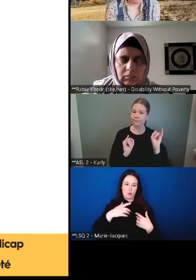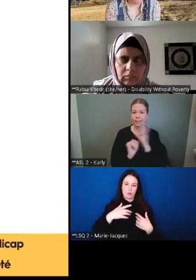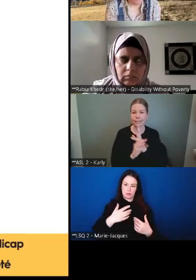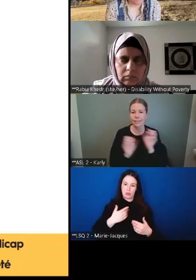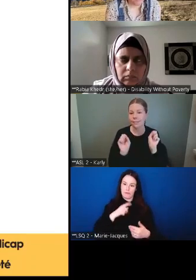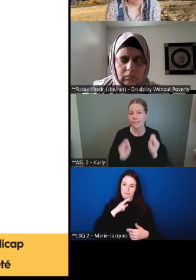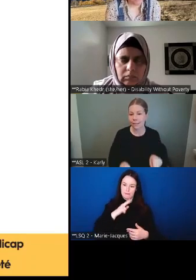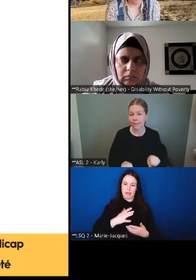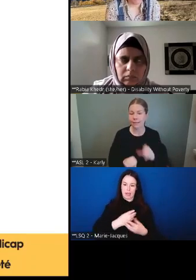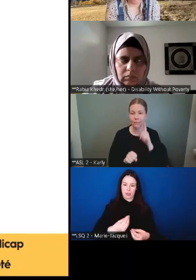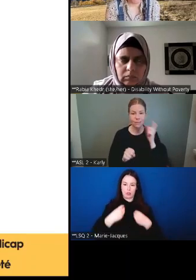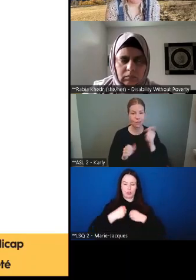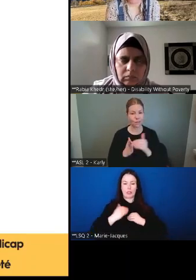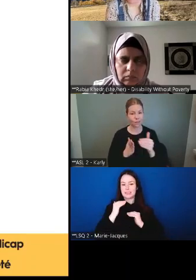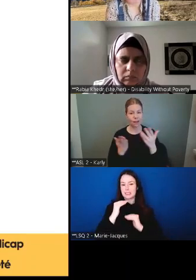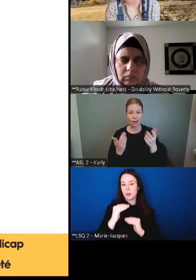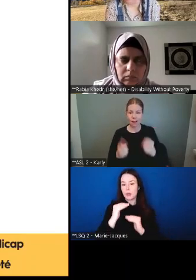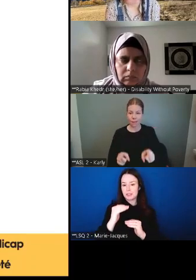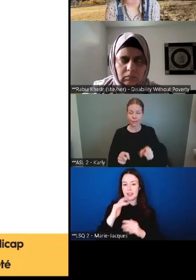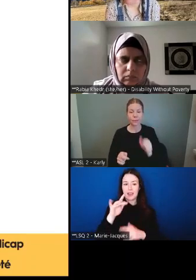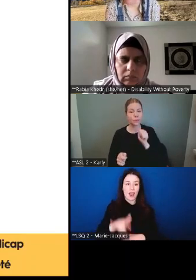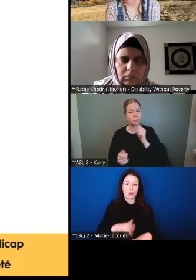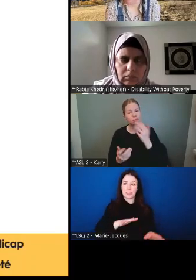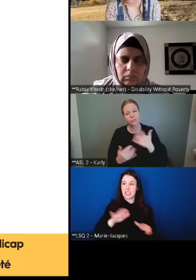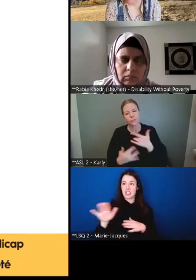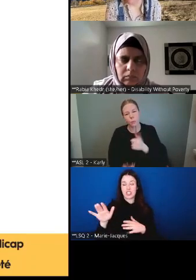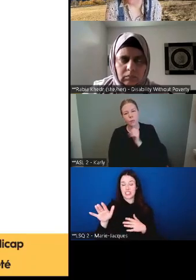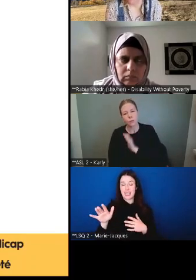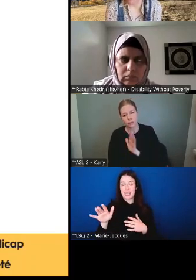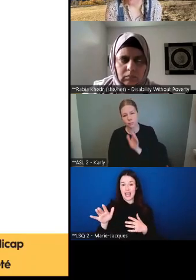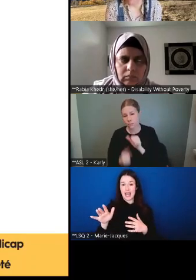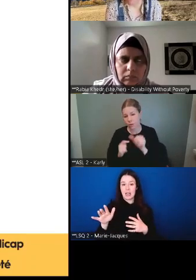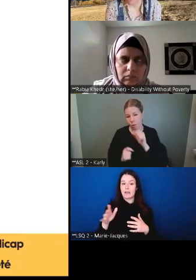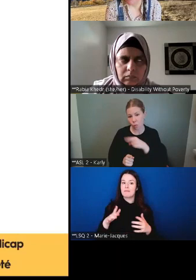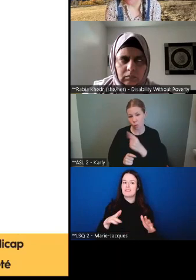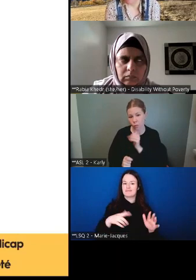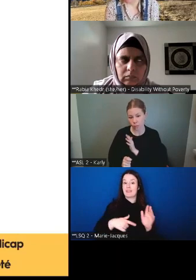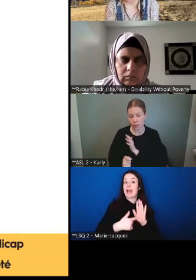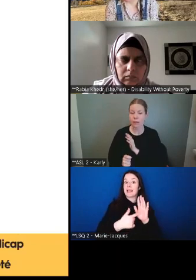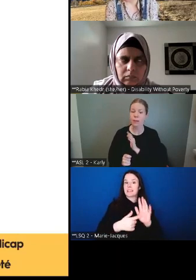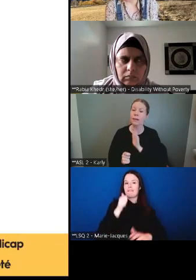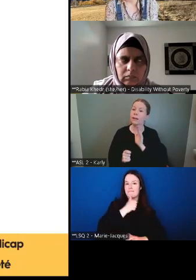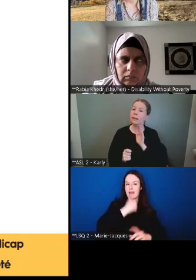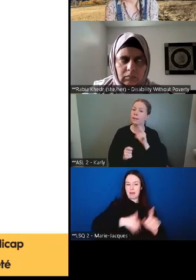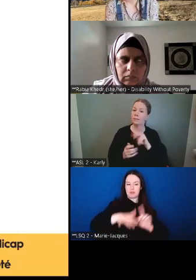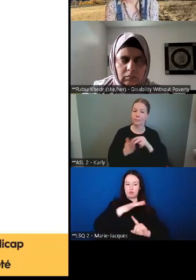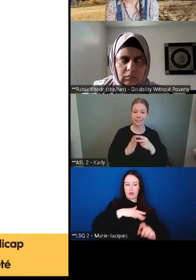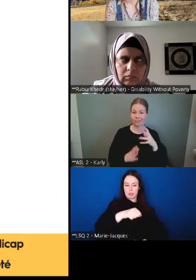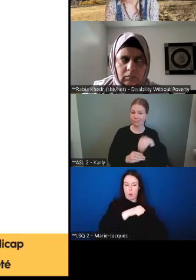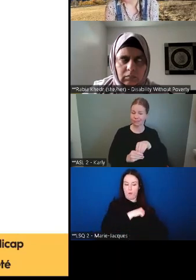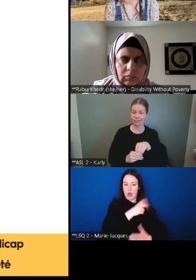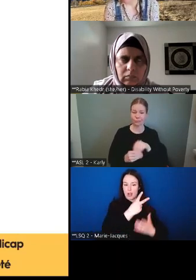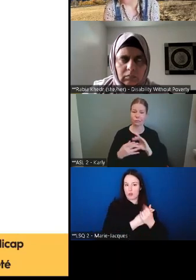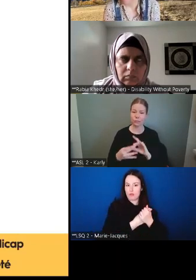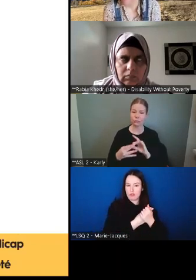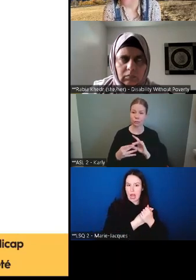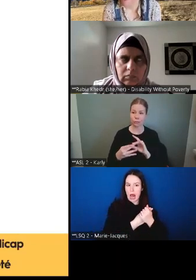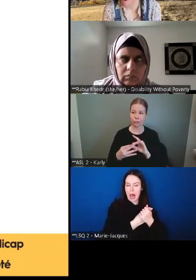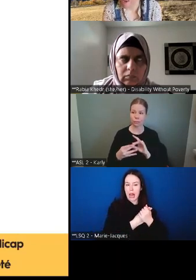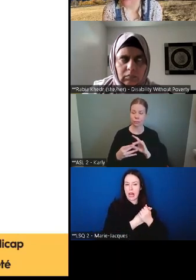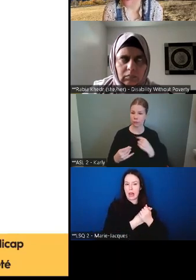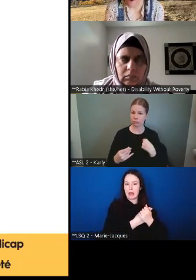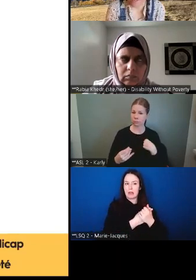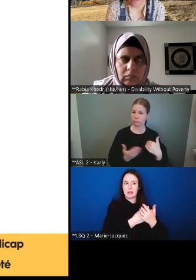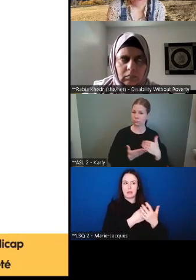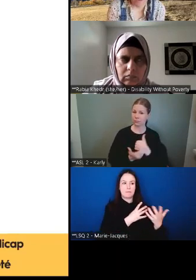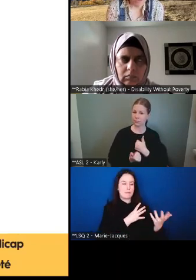typiquement, ce n pas toujours le cas, mais typiquement, y a des femmes qui vivent en situation de violence conjugale. Et si la